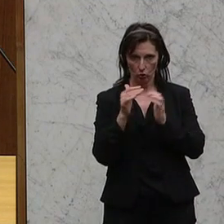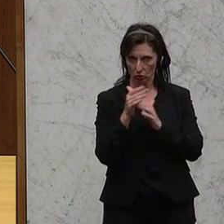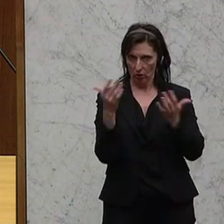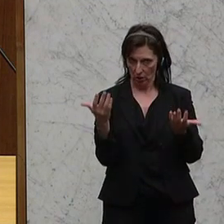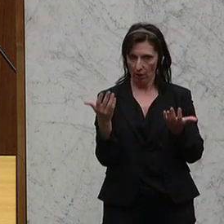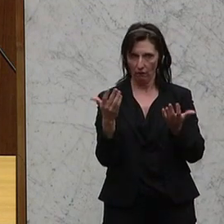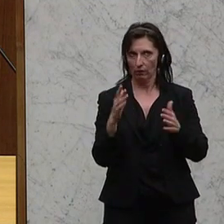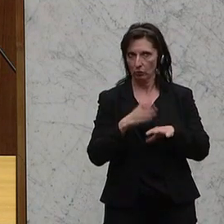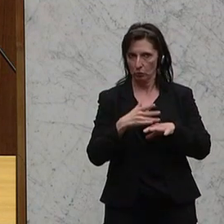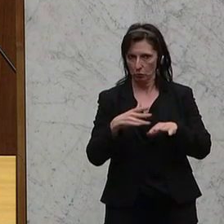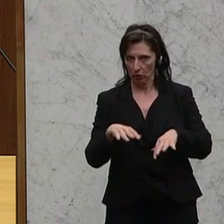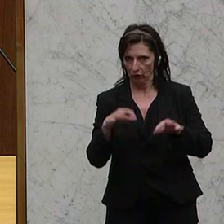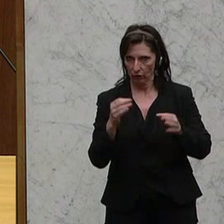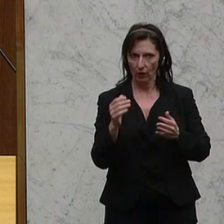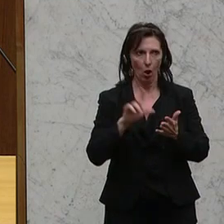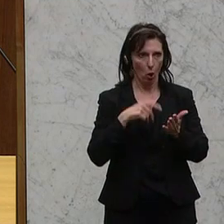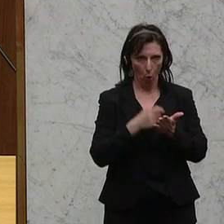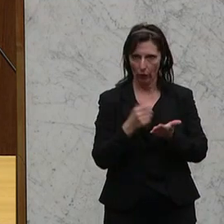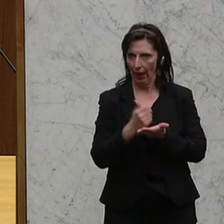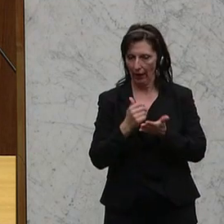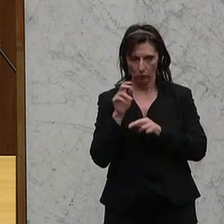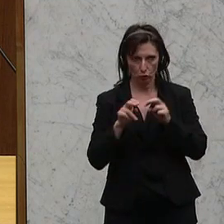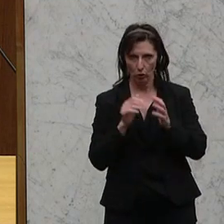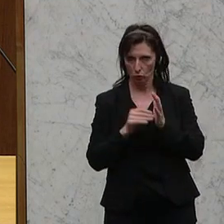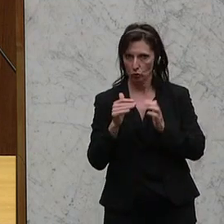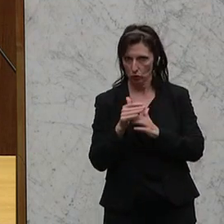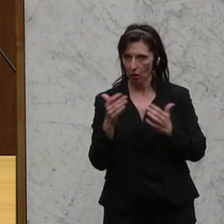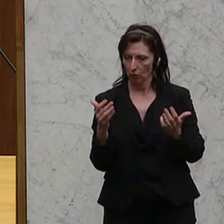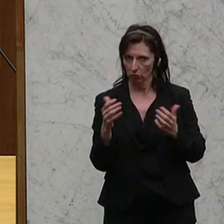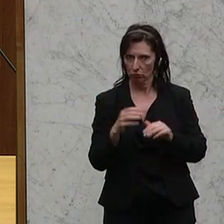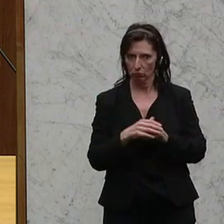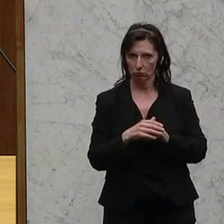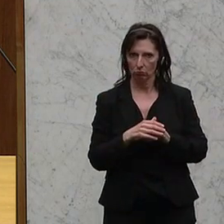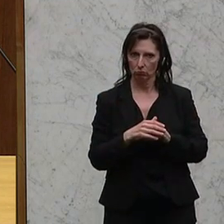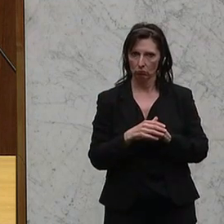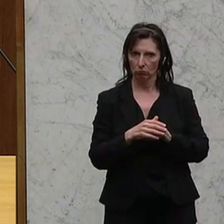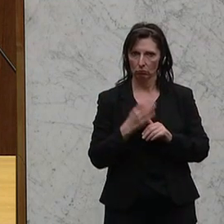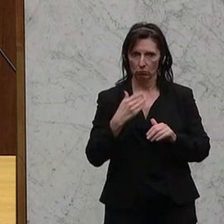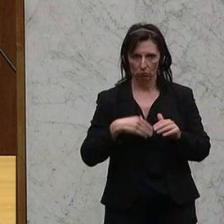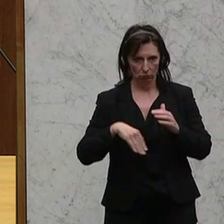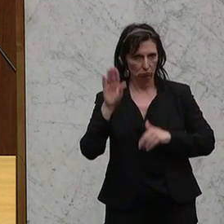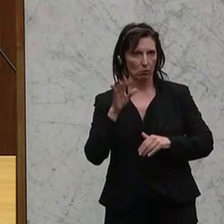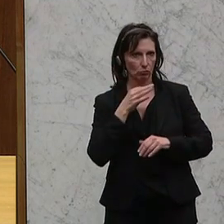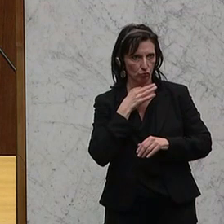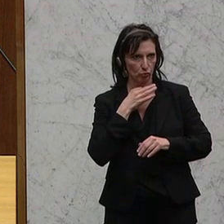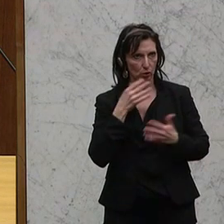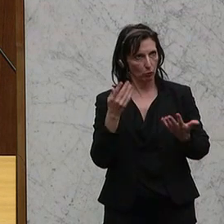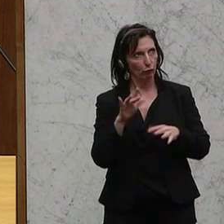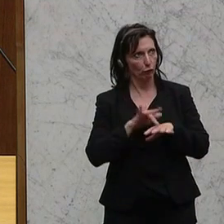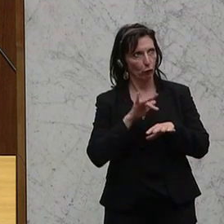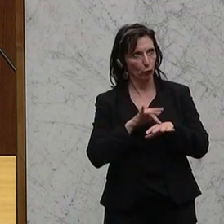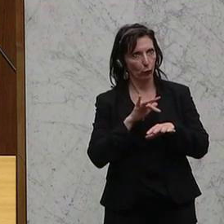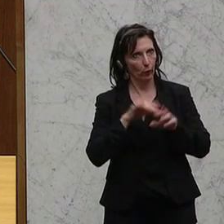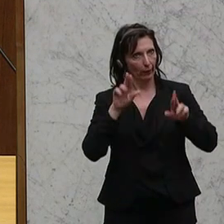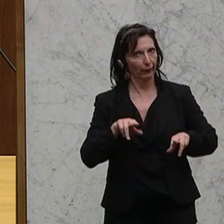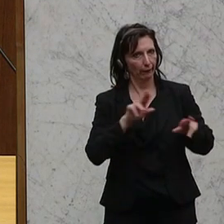jetzt in dem Fall natürlich ein Lohn und Einkommensteuersystem, das mit stabiler Mehrheit als richtig und gerecht betrachtet